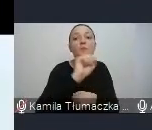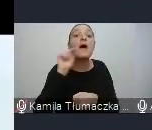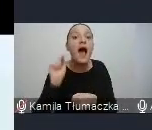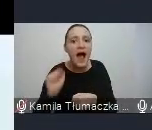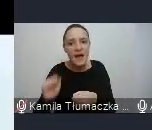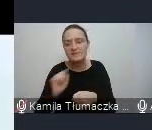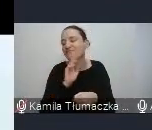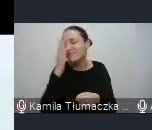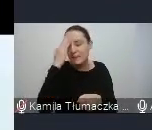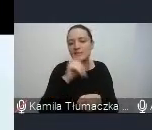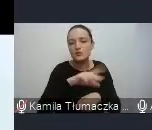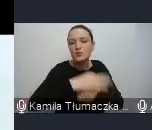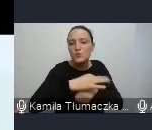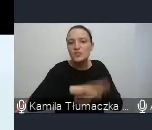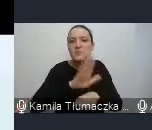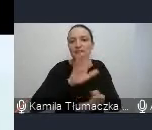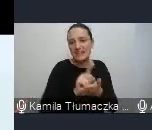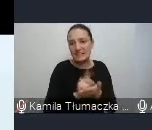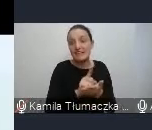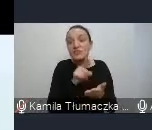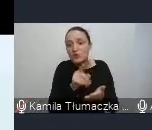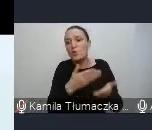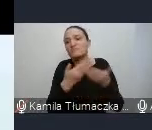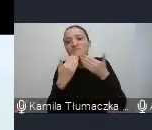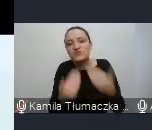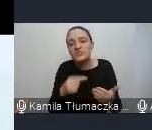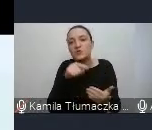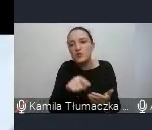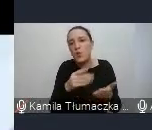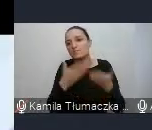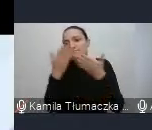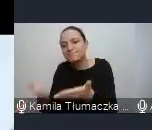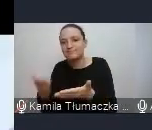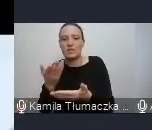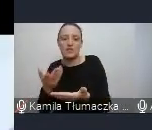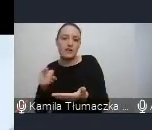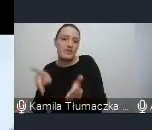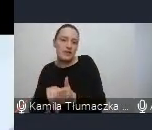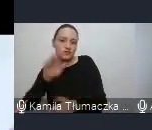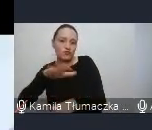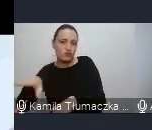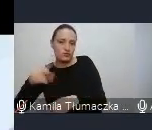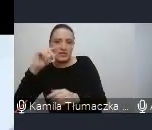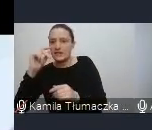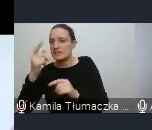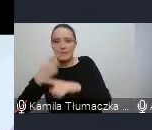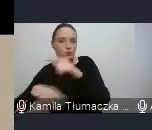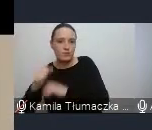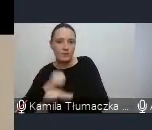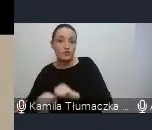może służyć dzieciom niepełnosprawnym. A dla nas i dla naszych dzieci jest to bardzo atrakcyjne